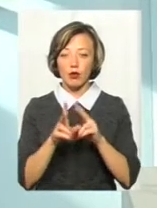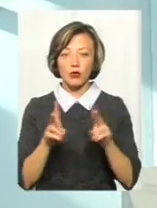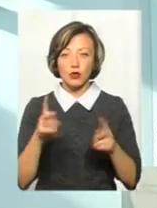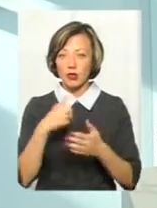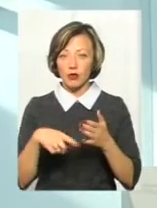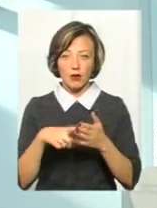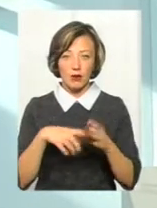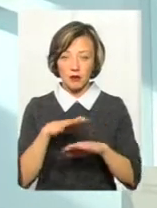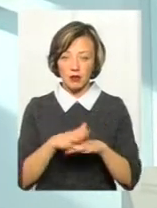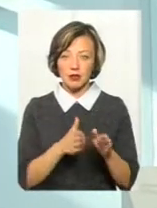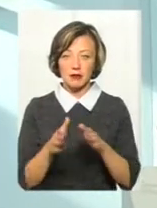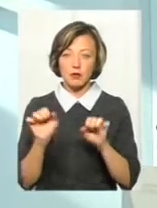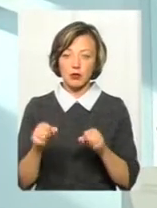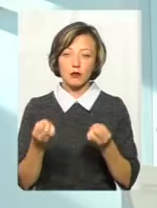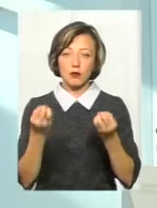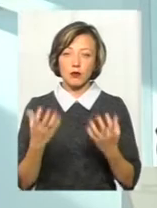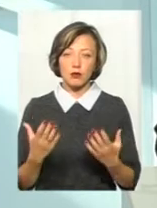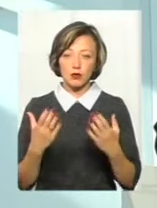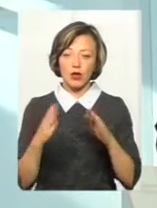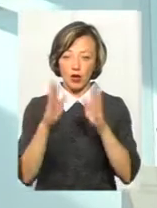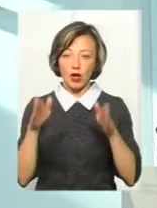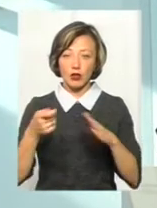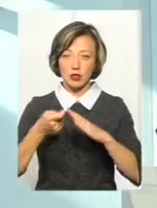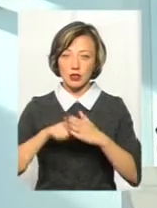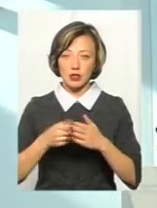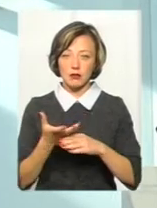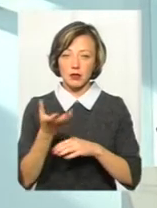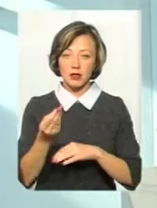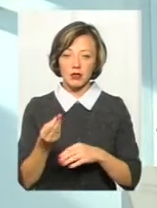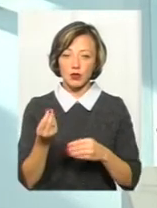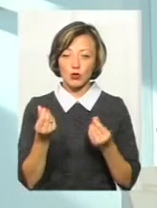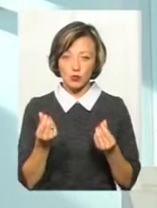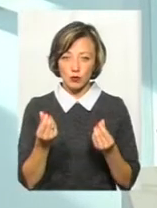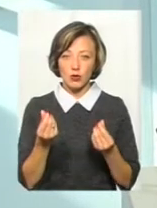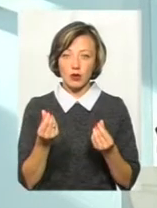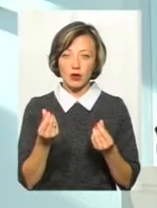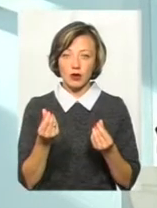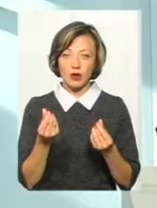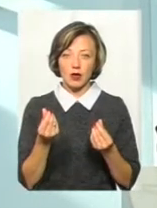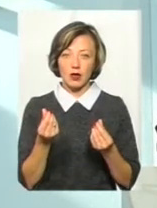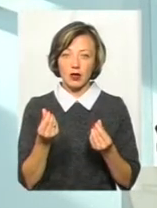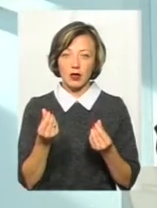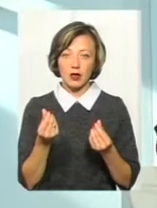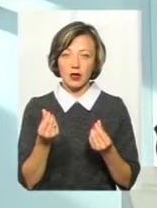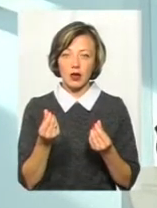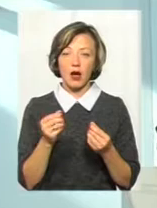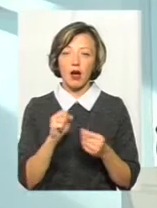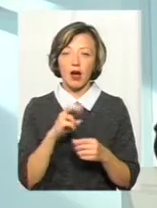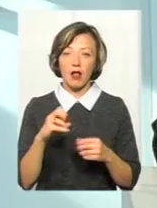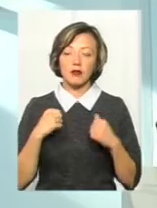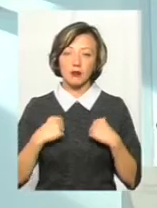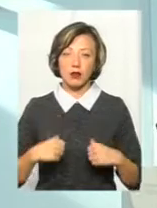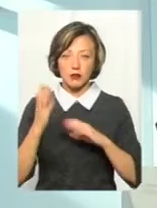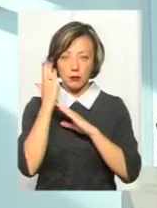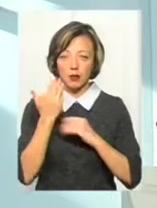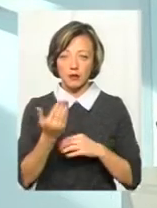довіряє банковській системі, може просто взяти ячейку, заплатити певну суму грошей, це невеликі гроші, але спокійно спати,